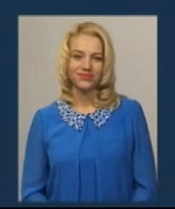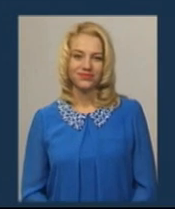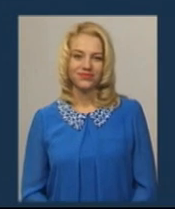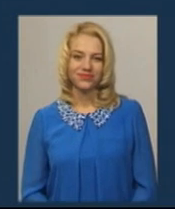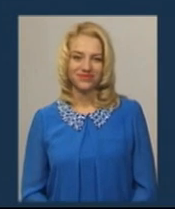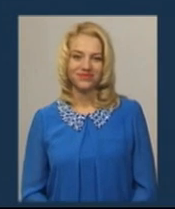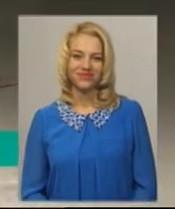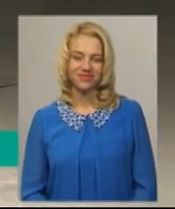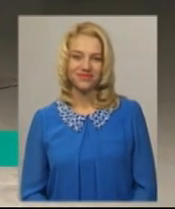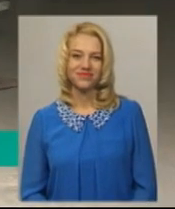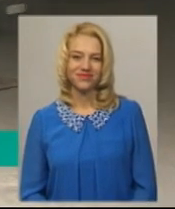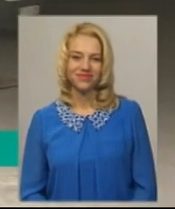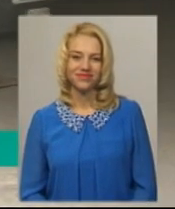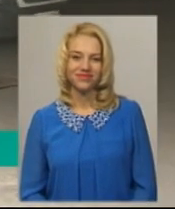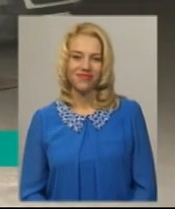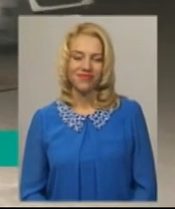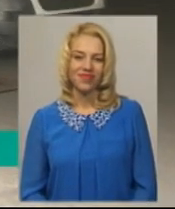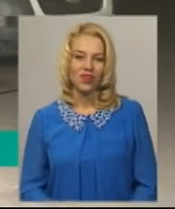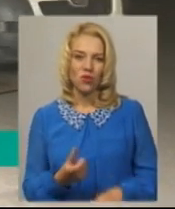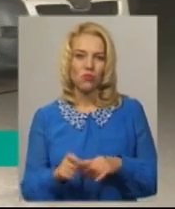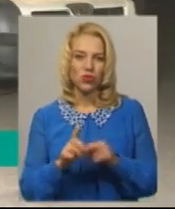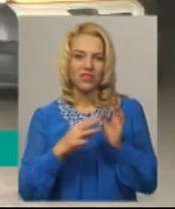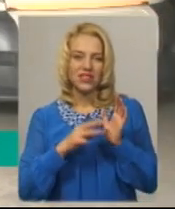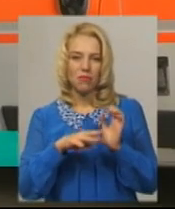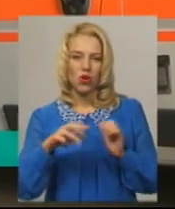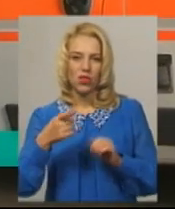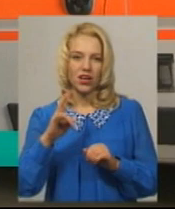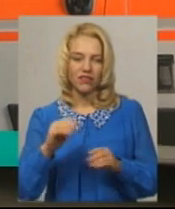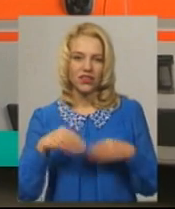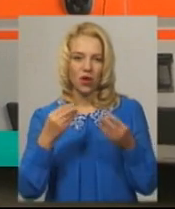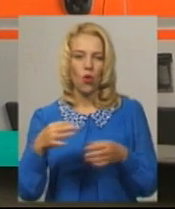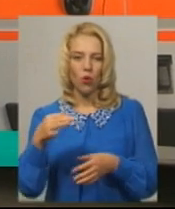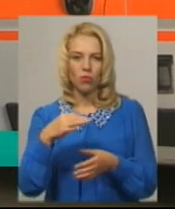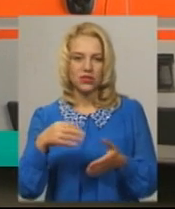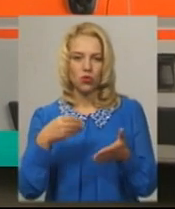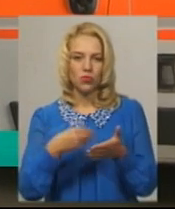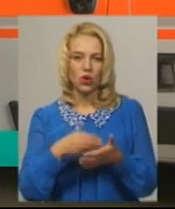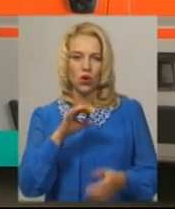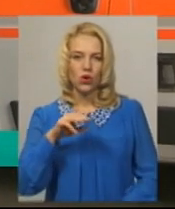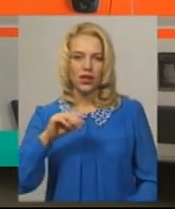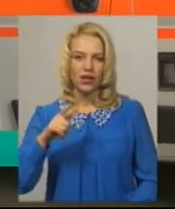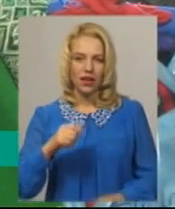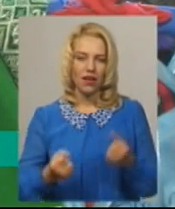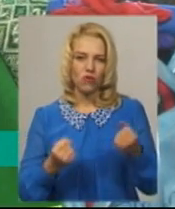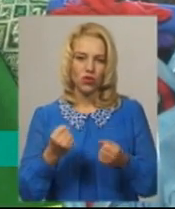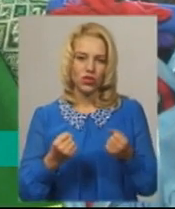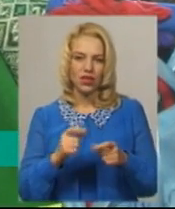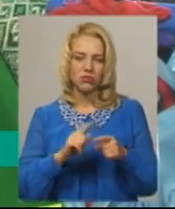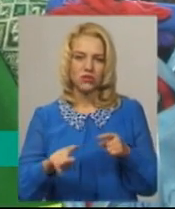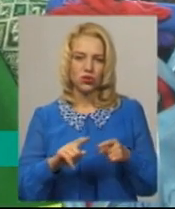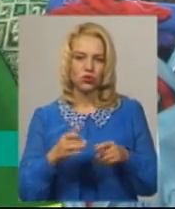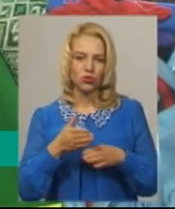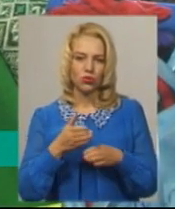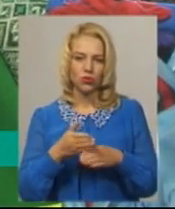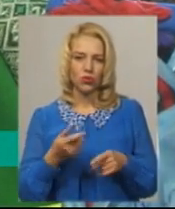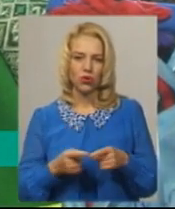Музика Понад 8 мільйонів гривень нададуть з обласного та бюджету ОТГ водіям швидких. 15 років